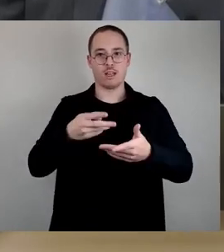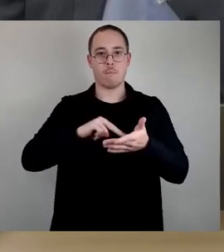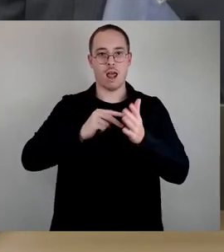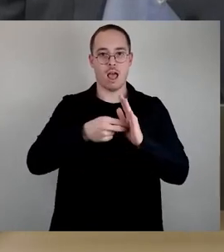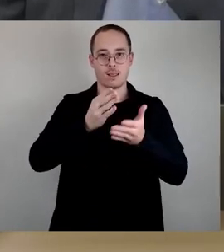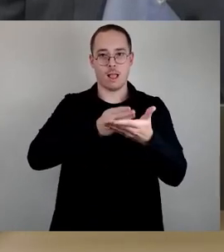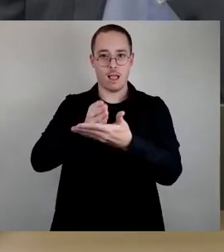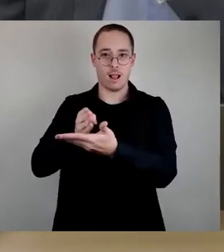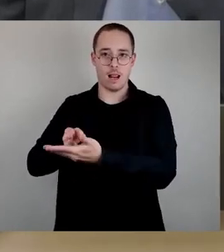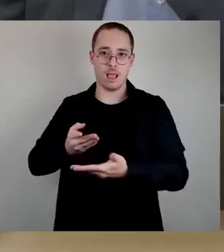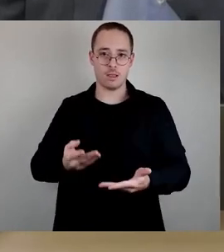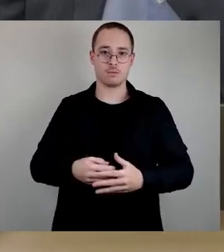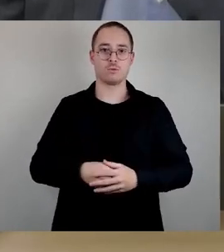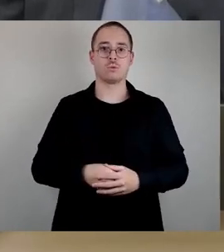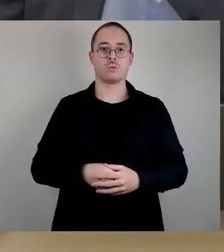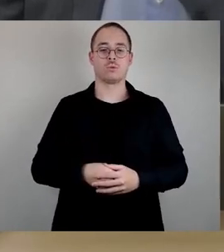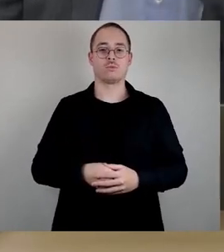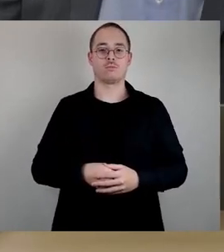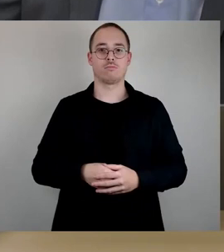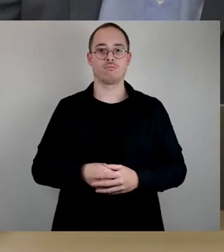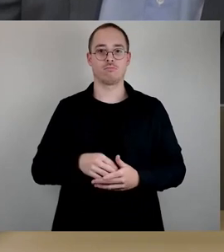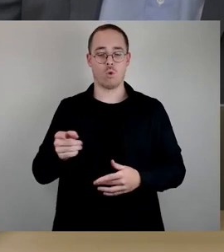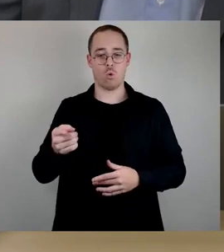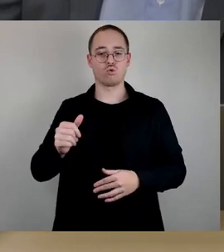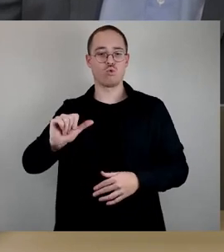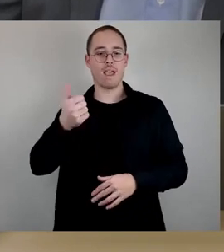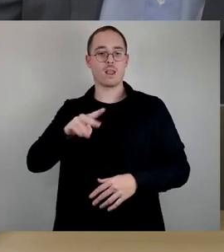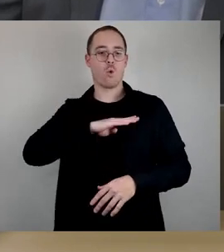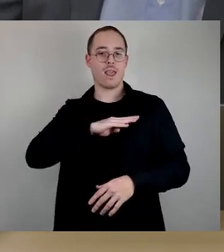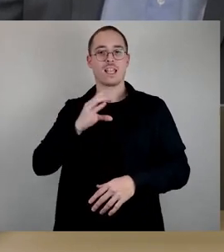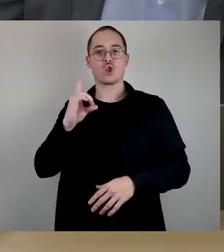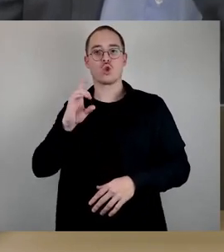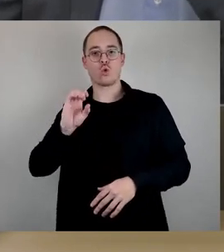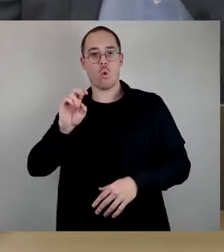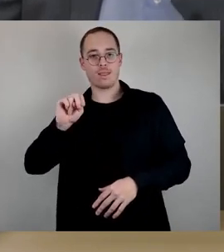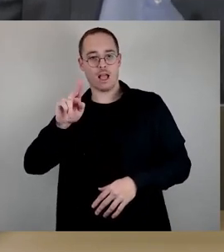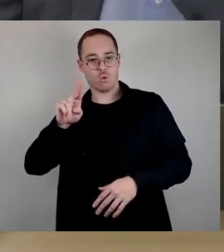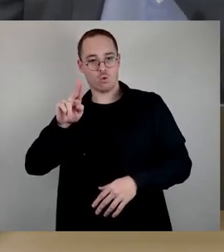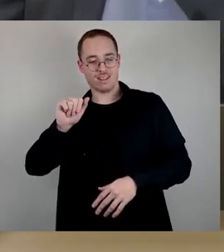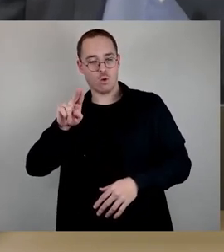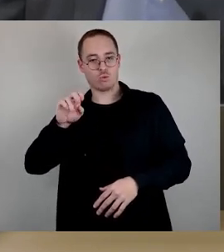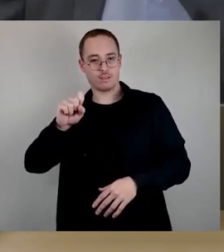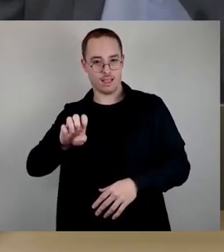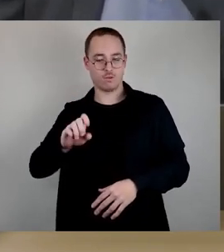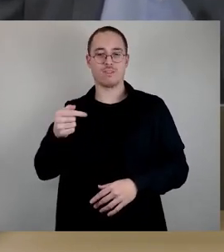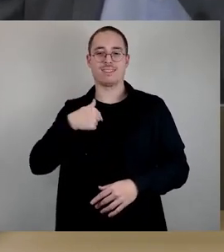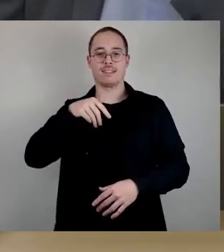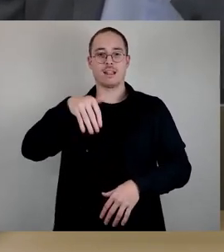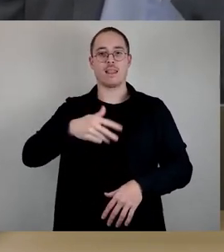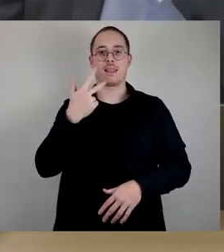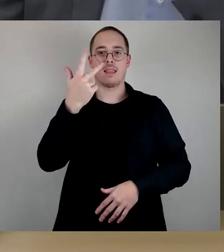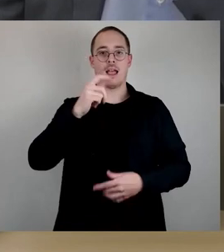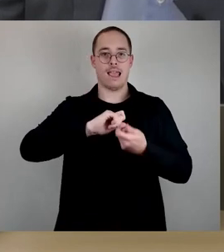Für die Einbringung zunächst Kollege Donauser, dann habe ich drei Änderungsanträge vorliegen,